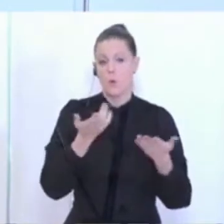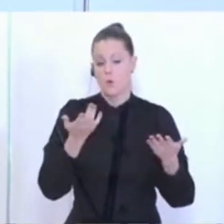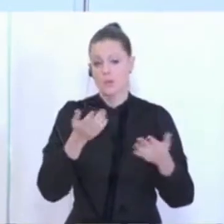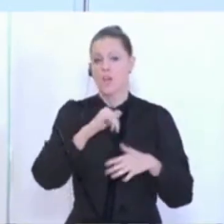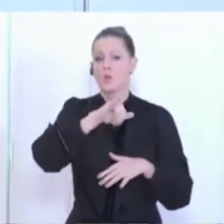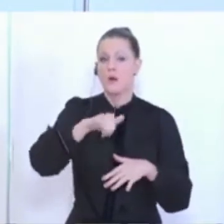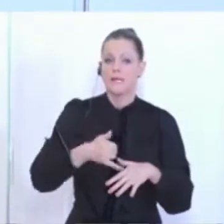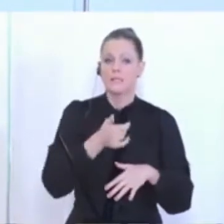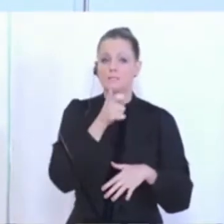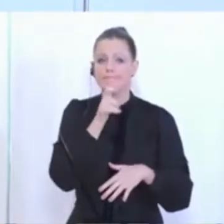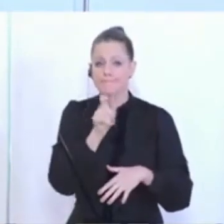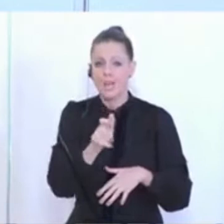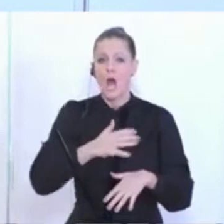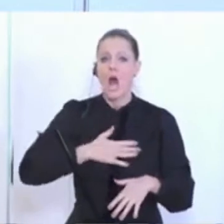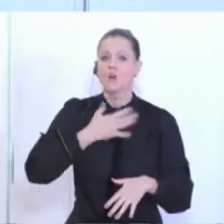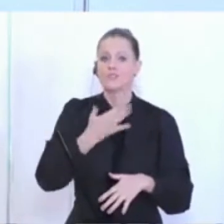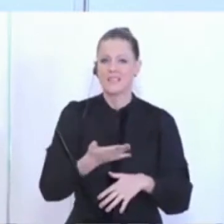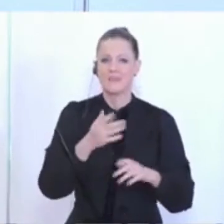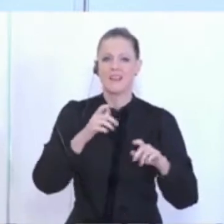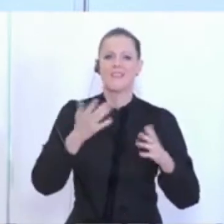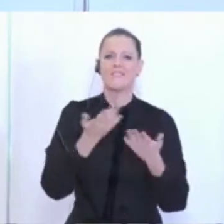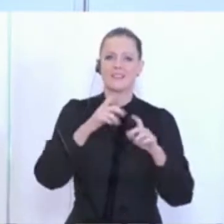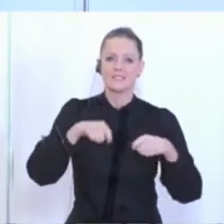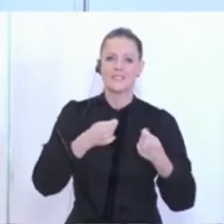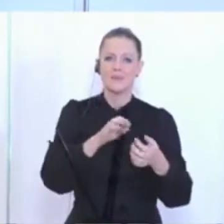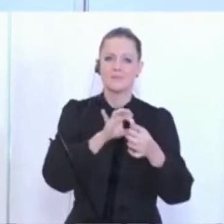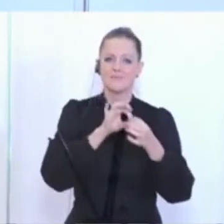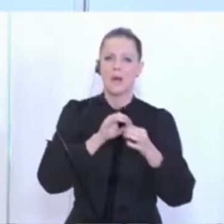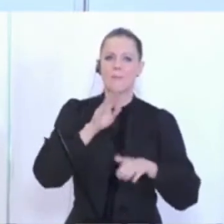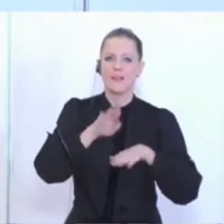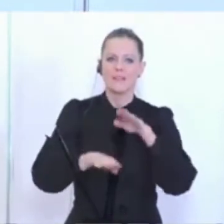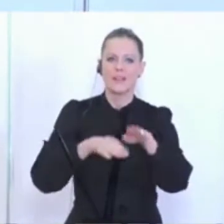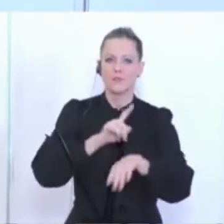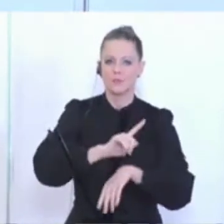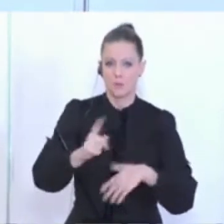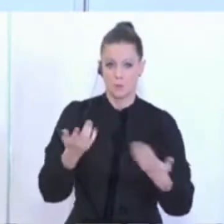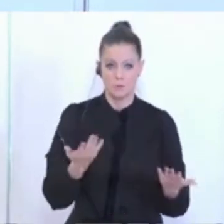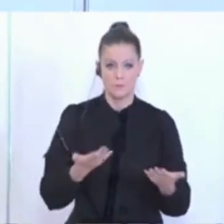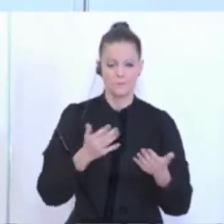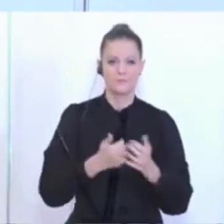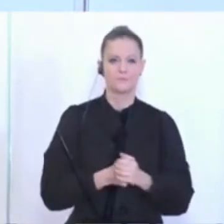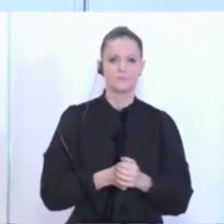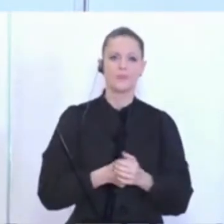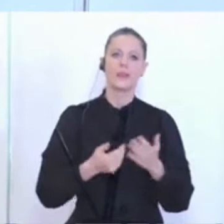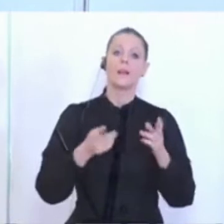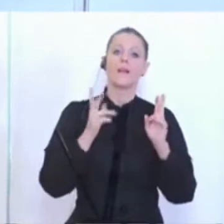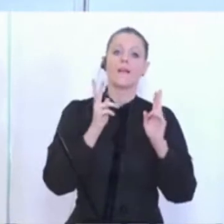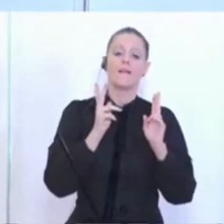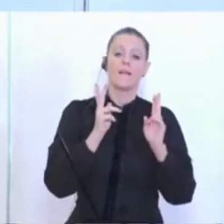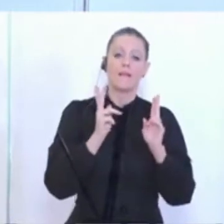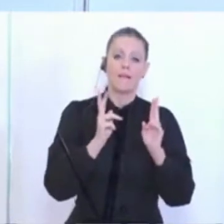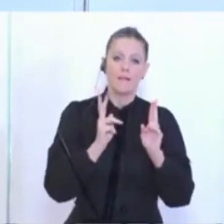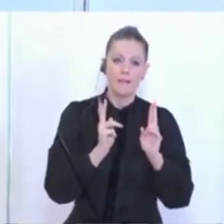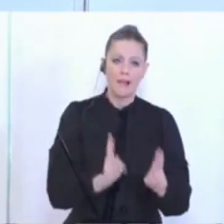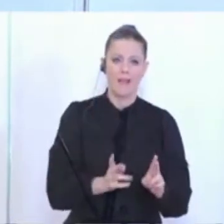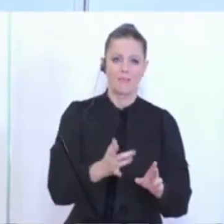juristisch wollen, welche Ausnahmen wird es vom Betretungsverbot für Sportstätten geben? Das kann betreffen und soll betreffen, die